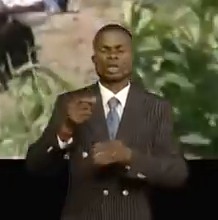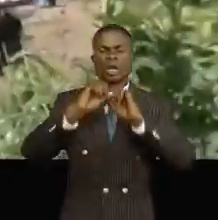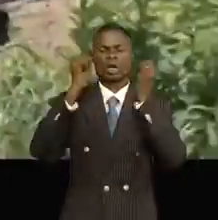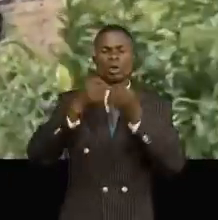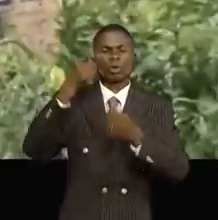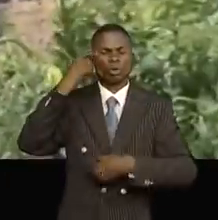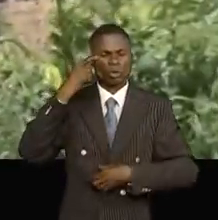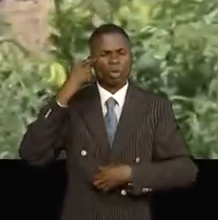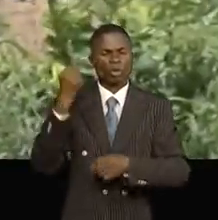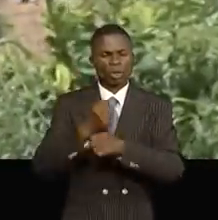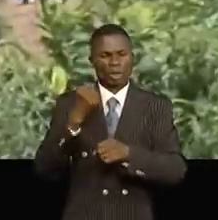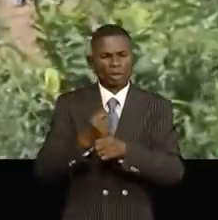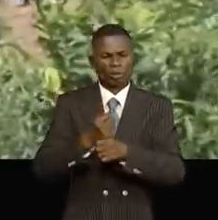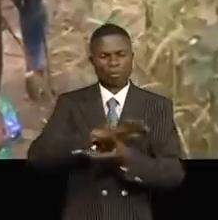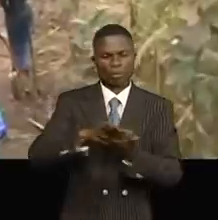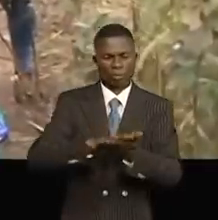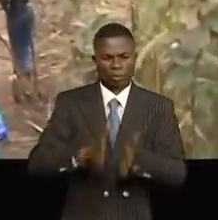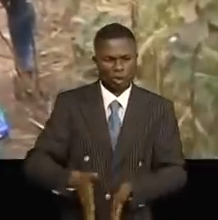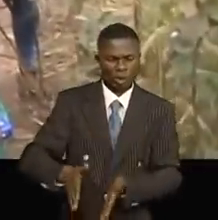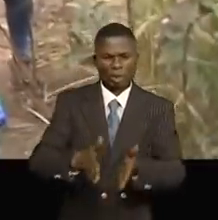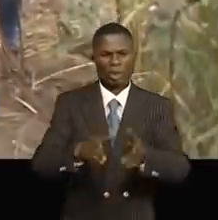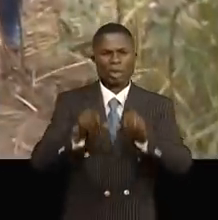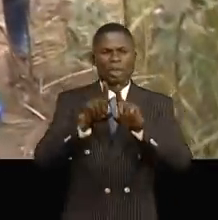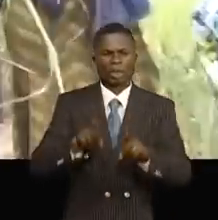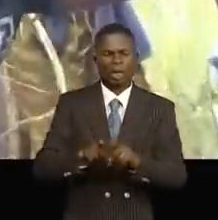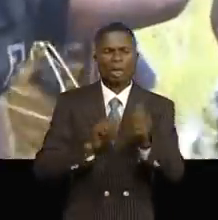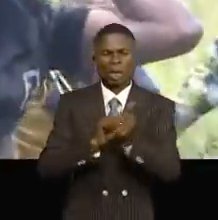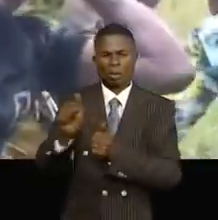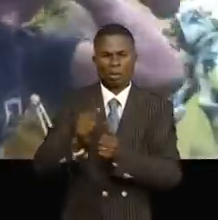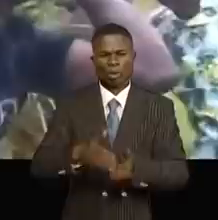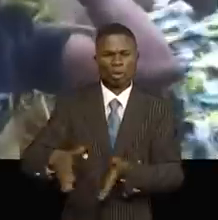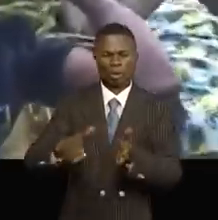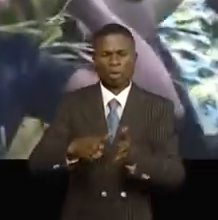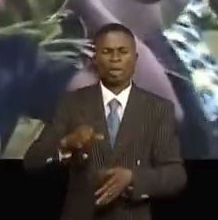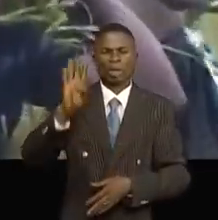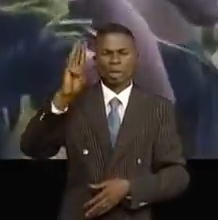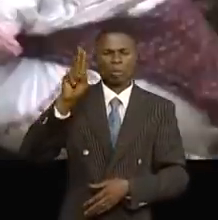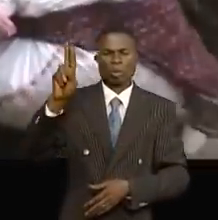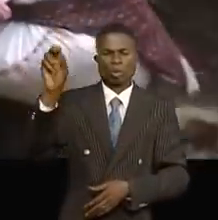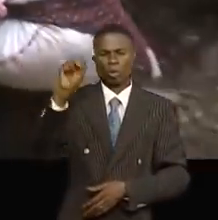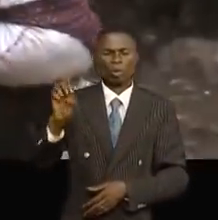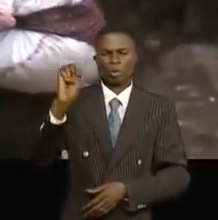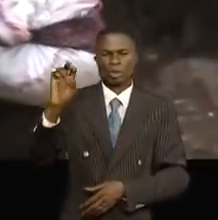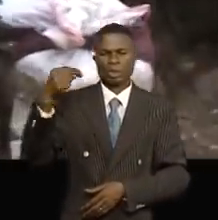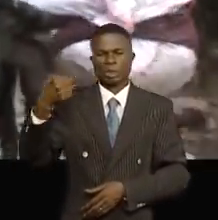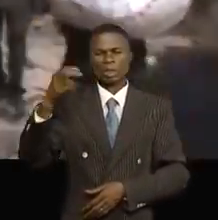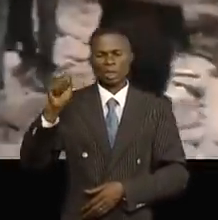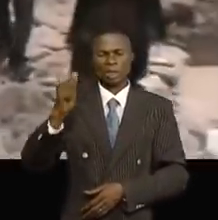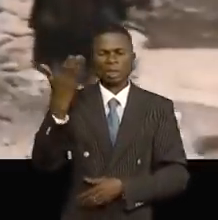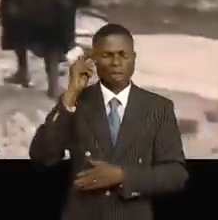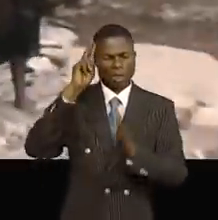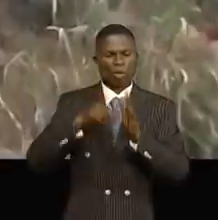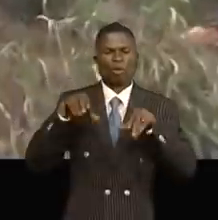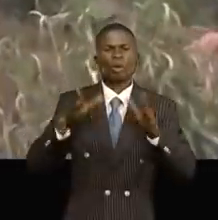Hydro-14 pour l'asphaltage, mais en passant par Businga. Ils demandent encore au gouvernement